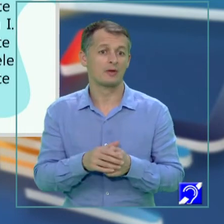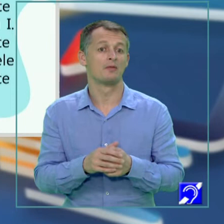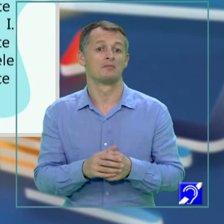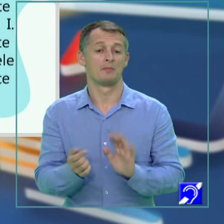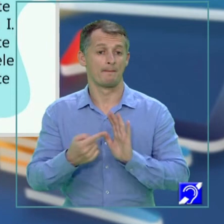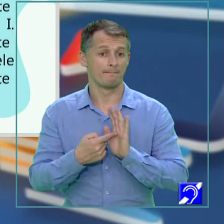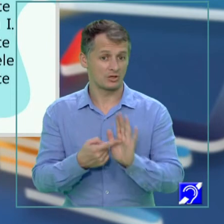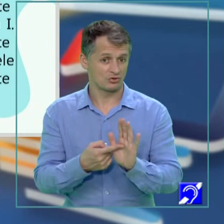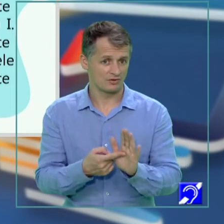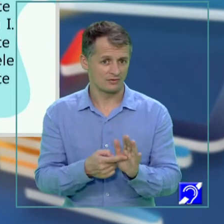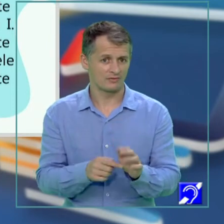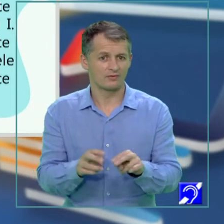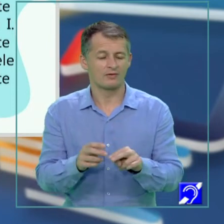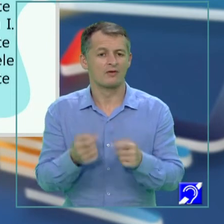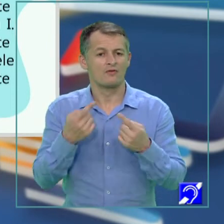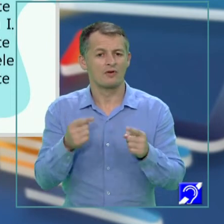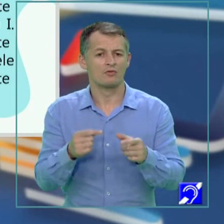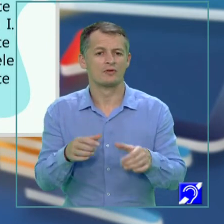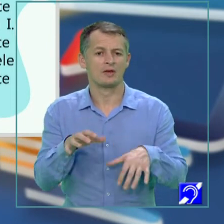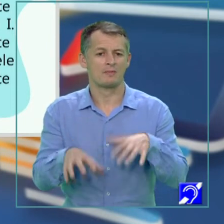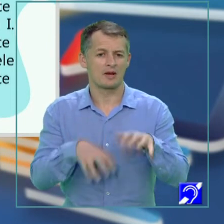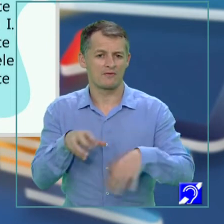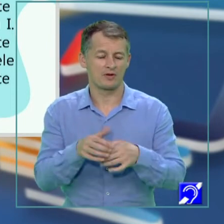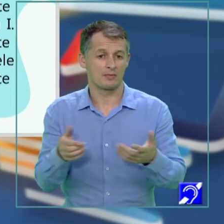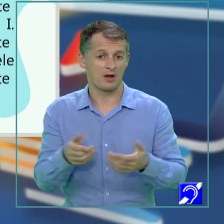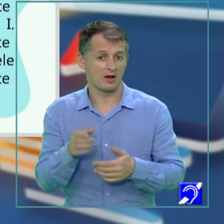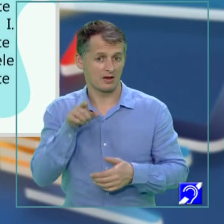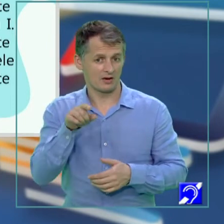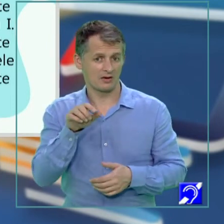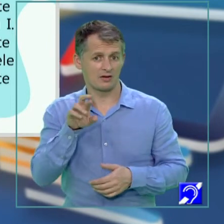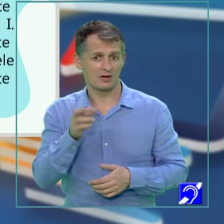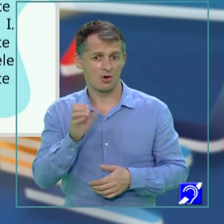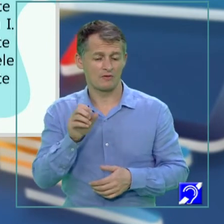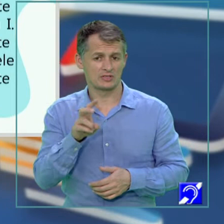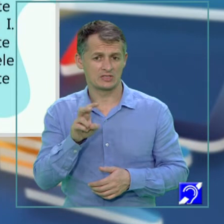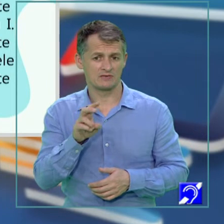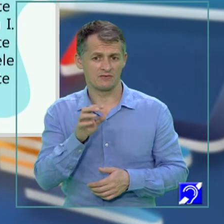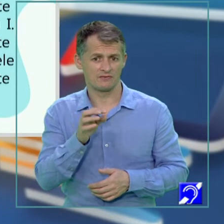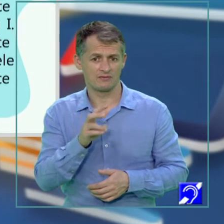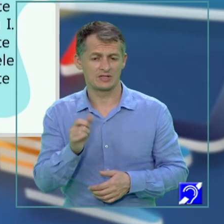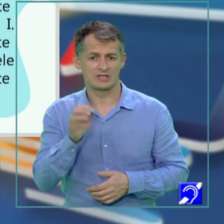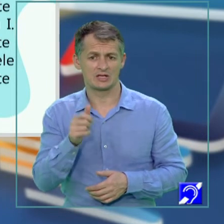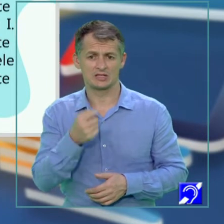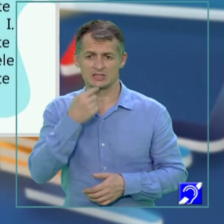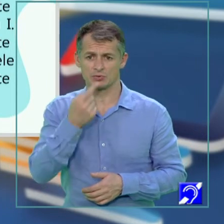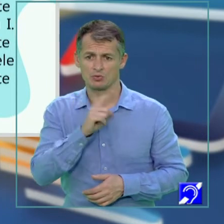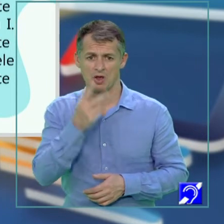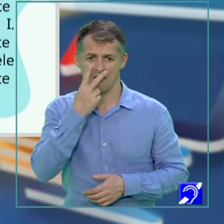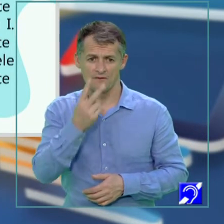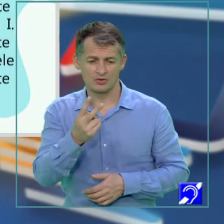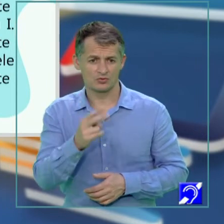precizează tipul de mamifere pe care Emil Racoviță mărturisește că nu l-a văzut în expediția sa în ciuda